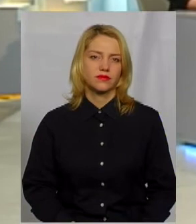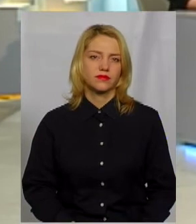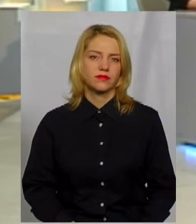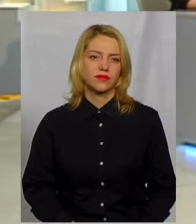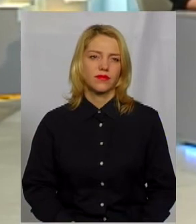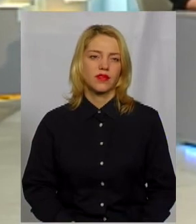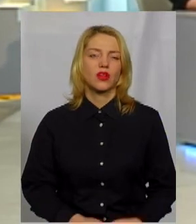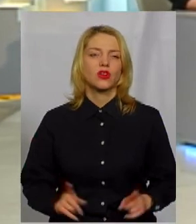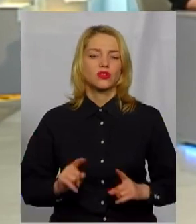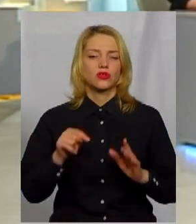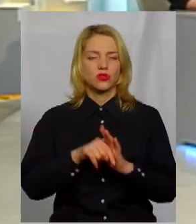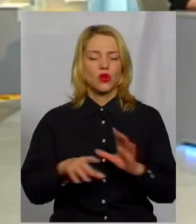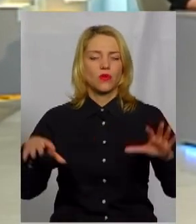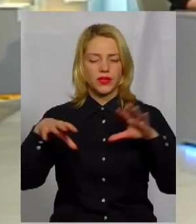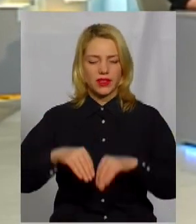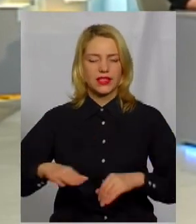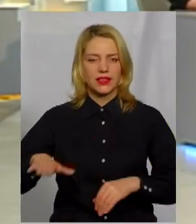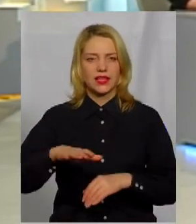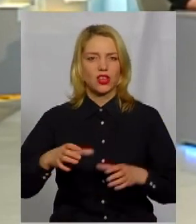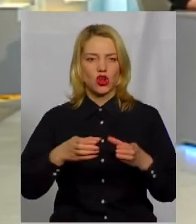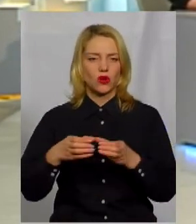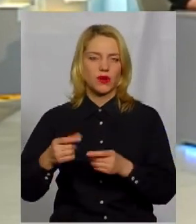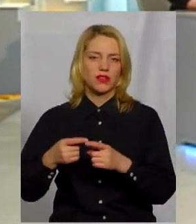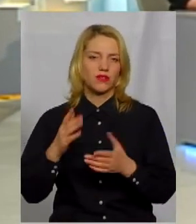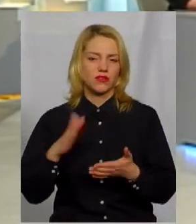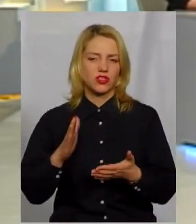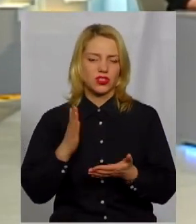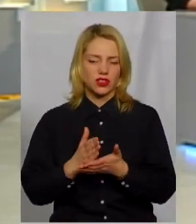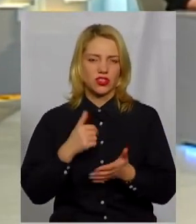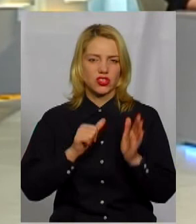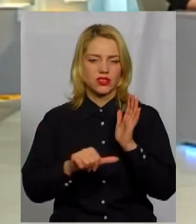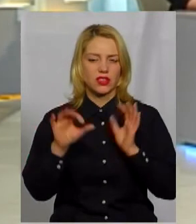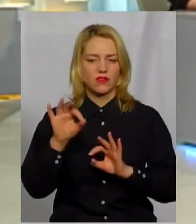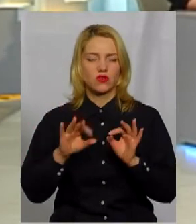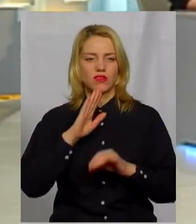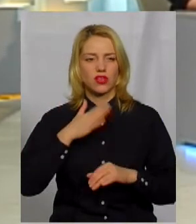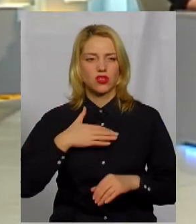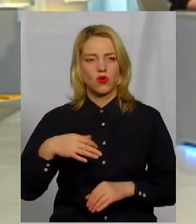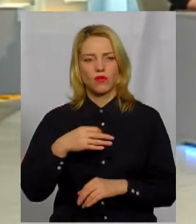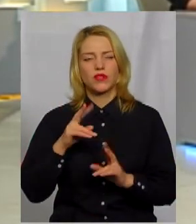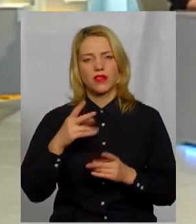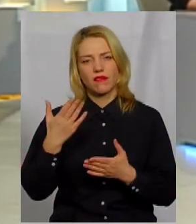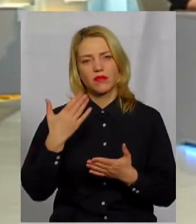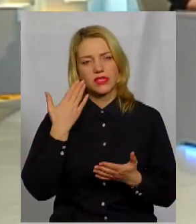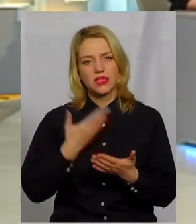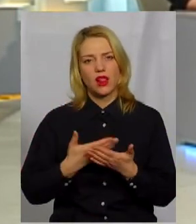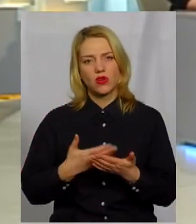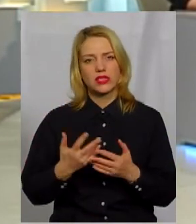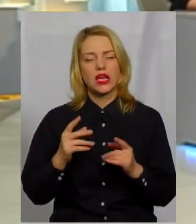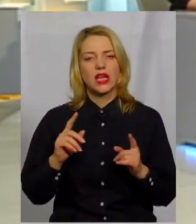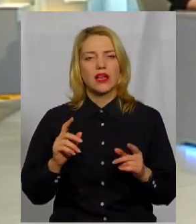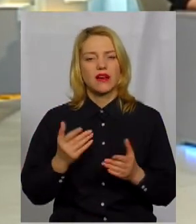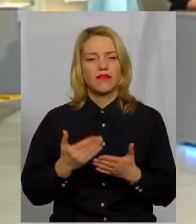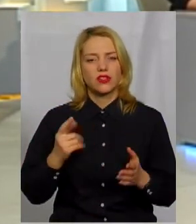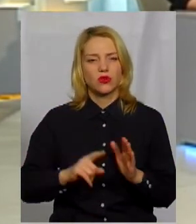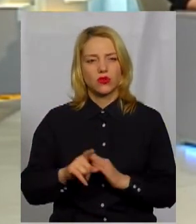От що стосується об'єднаних територіальних громад, а вони покривають уже понад 60% нашої області. От як вам здалося, відколи